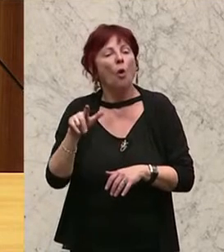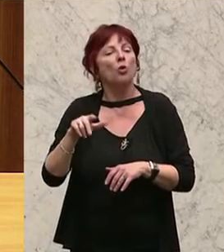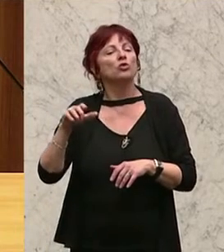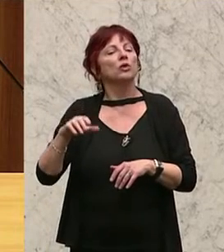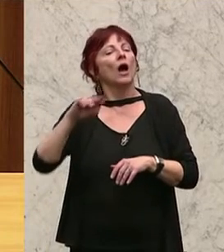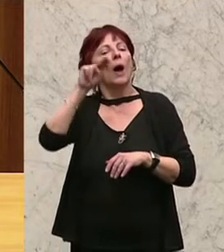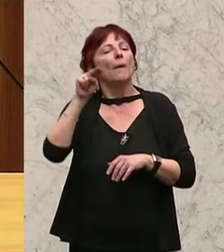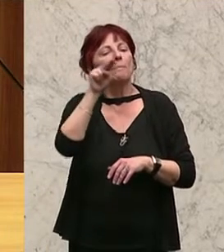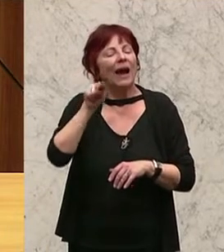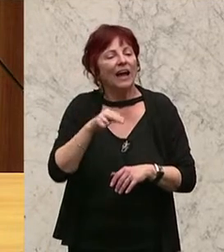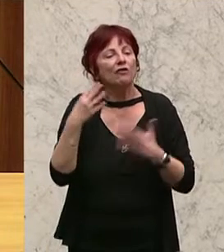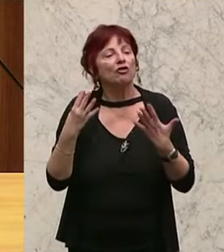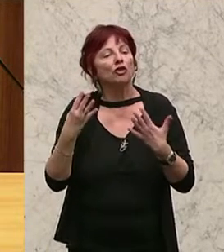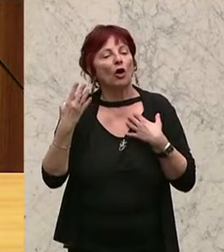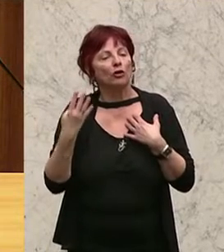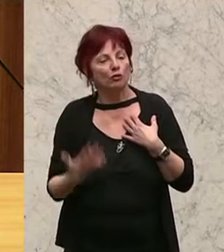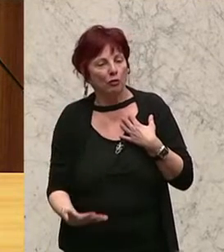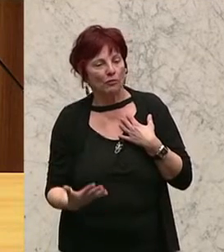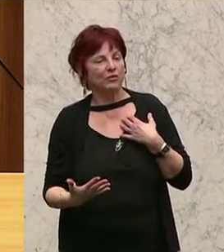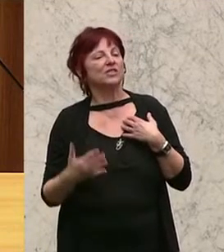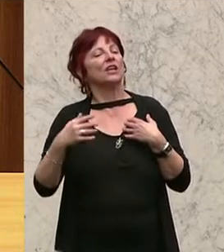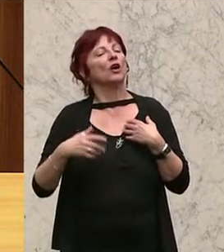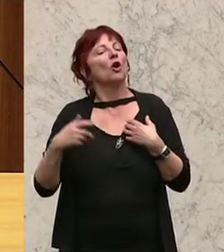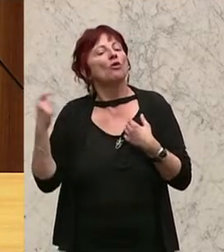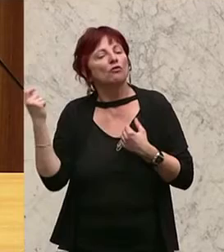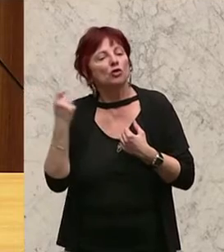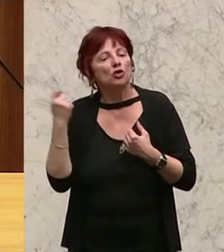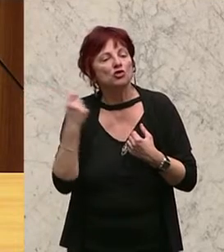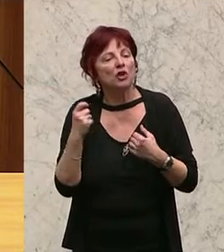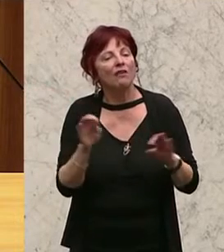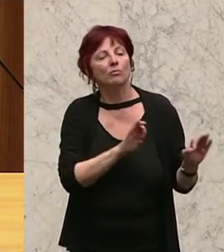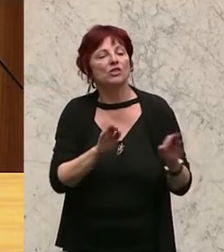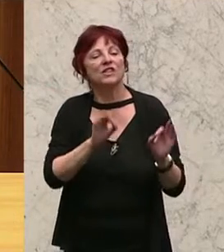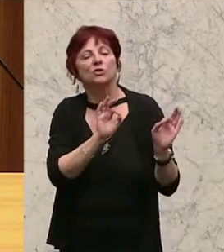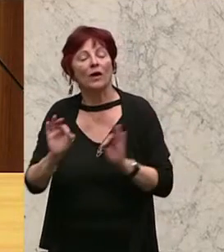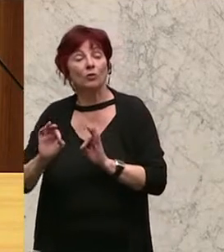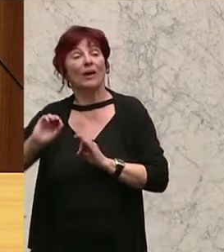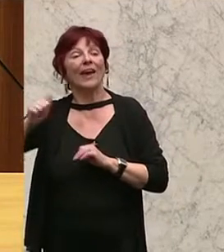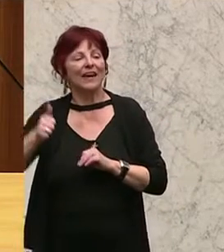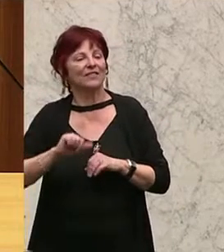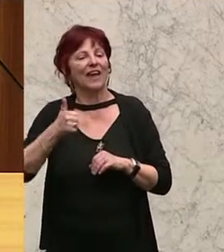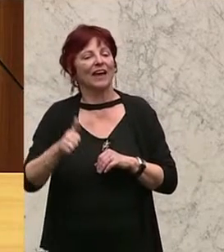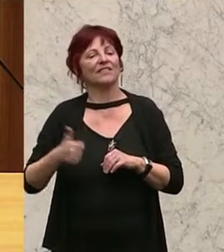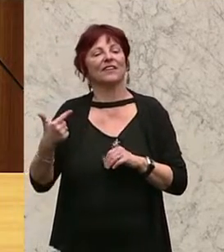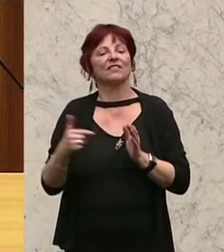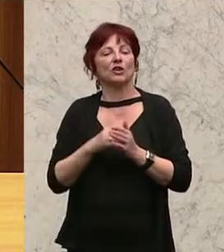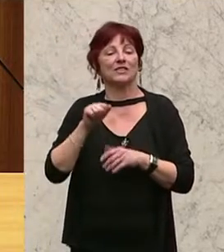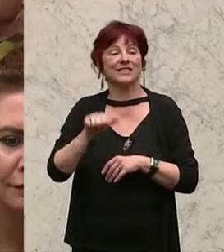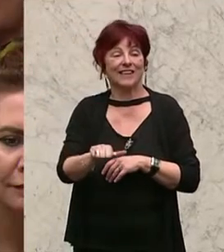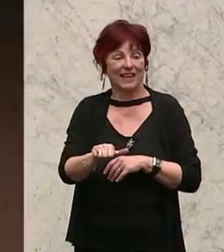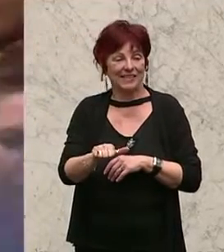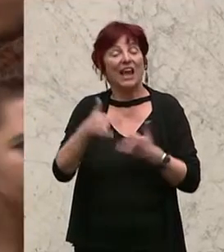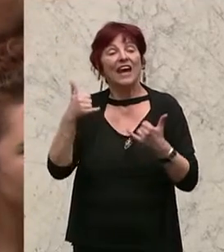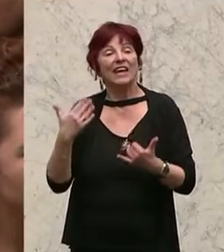Strafprozessordnung mit 01.01.2016 geändert wurde, dann wiederum mit 01.11.2016